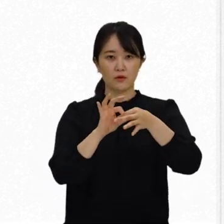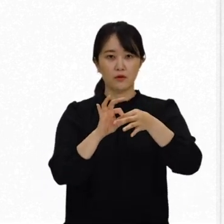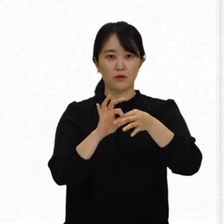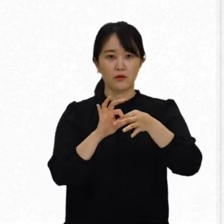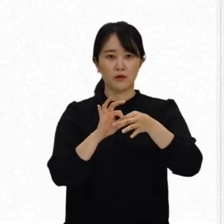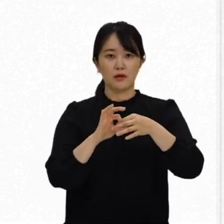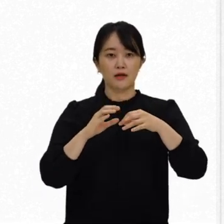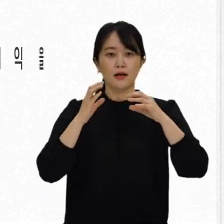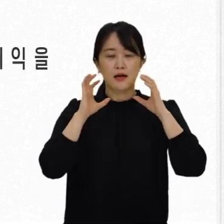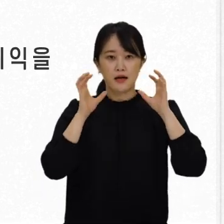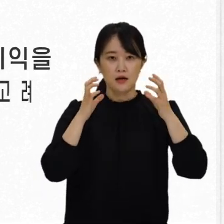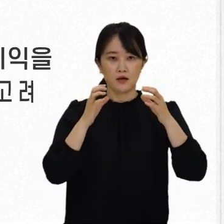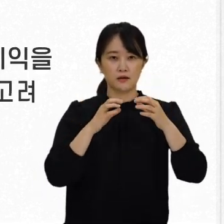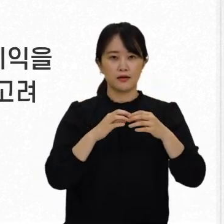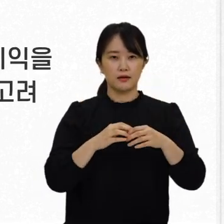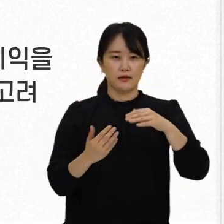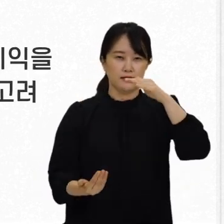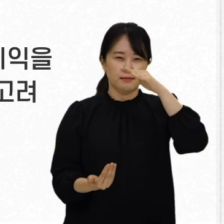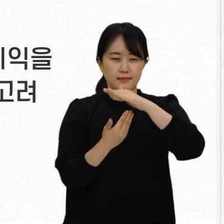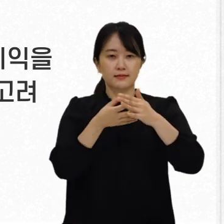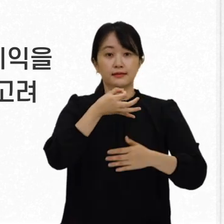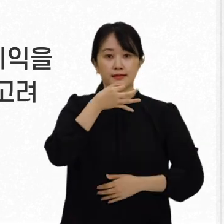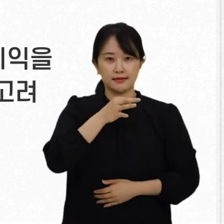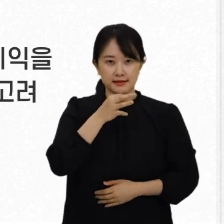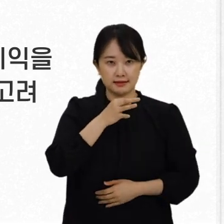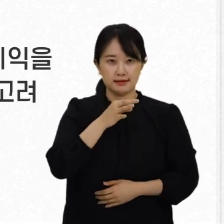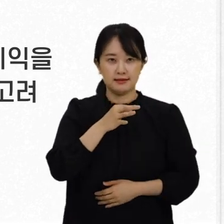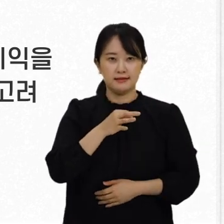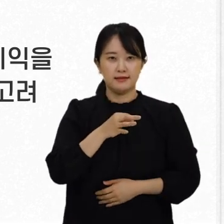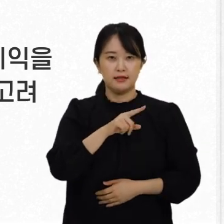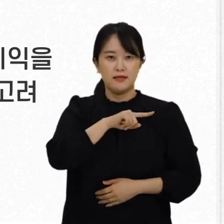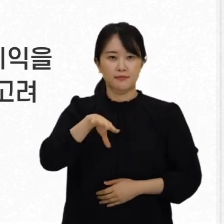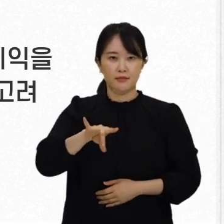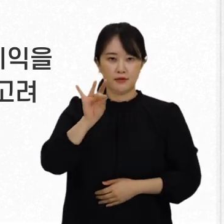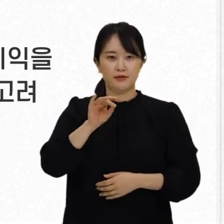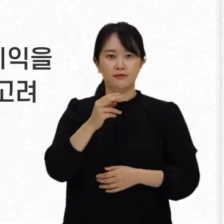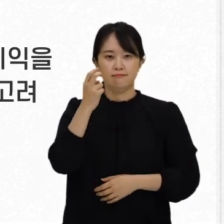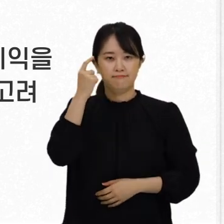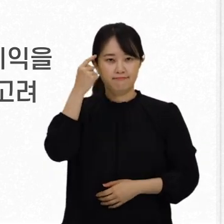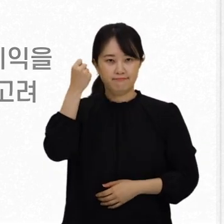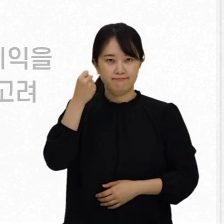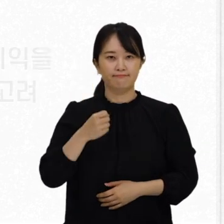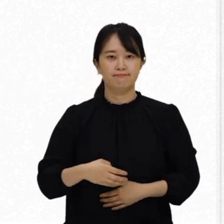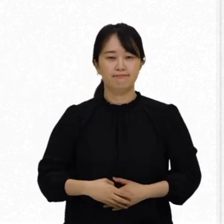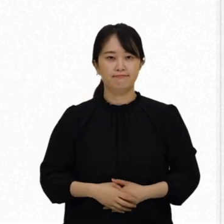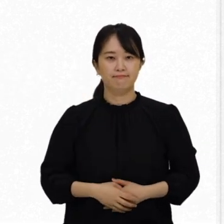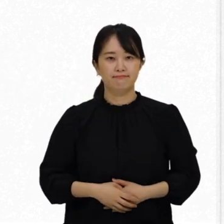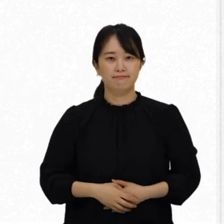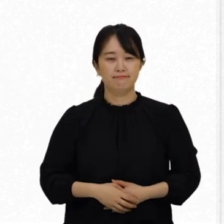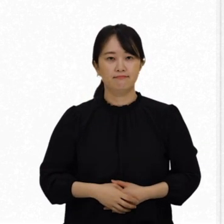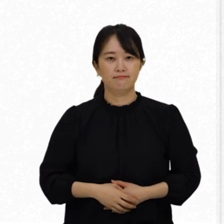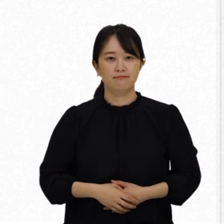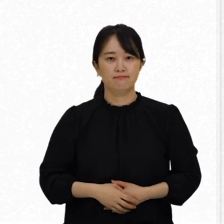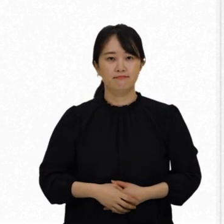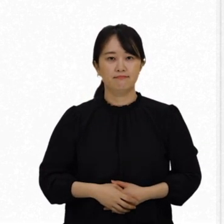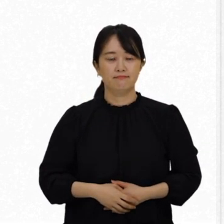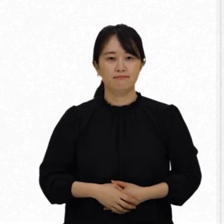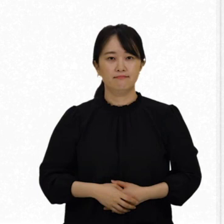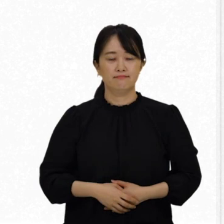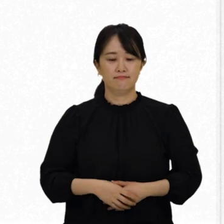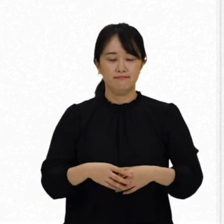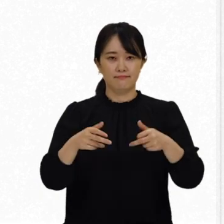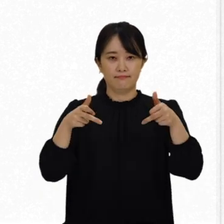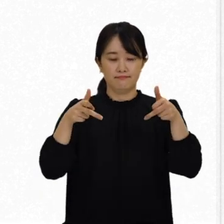활동에 있어서 아동의 최선의 이익을 최우선적으로 고려한다. 당사국은